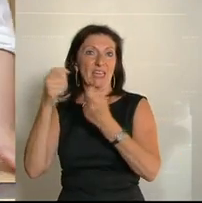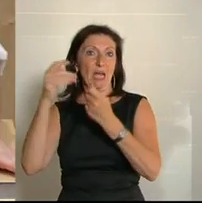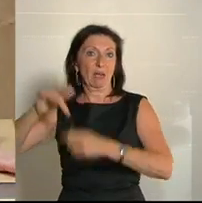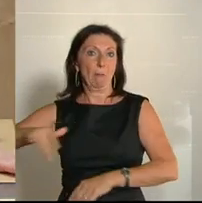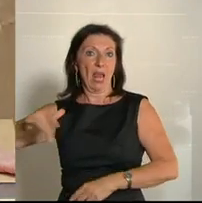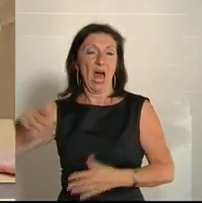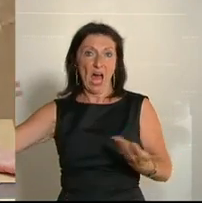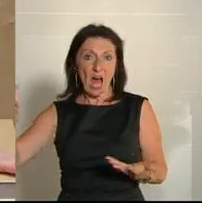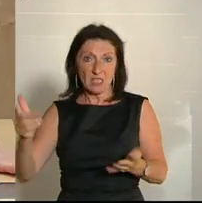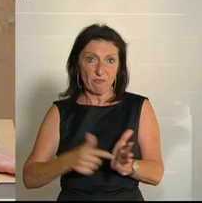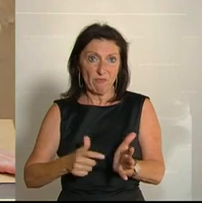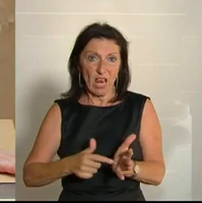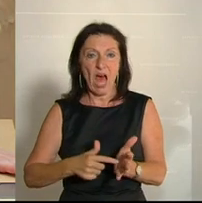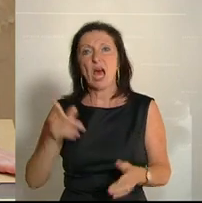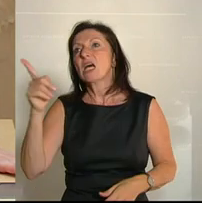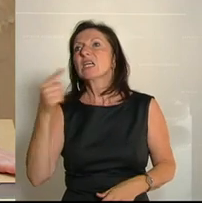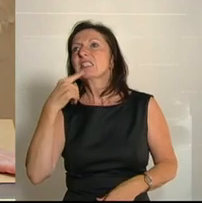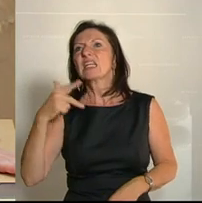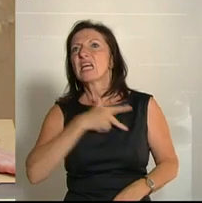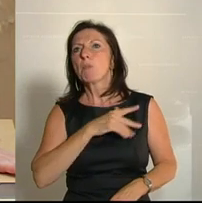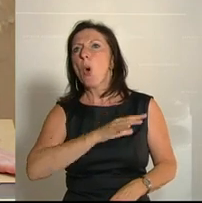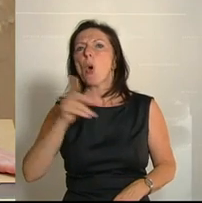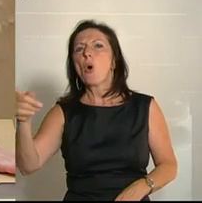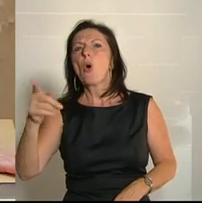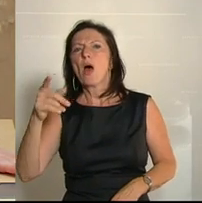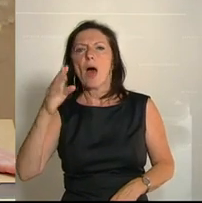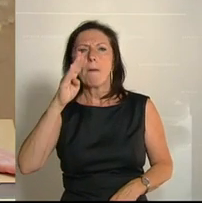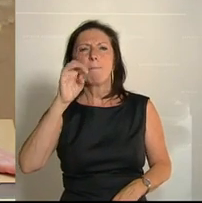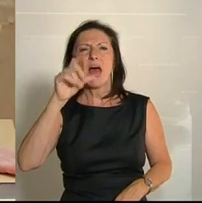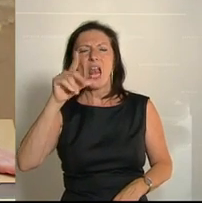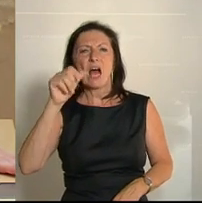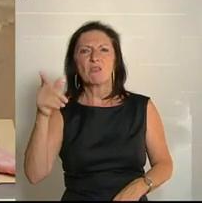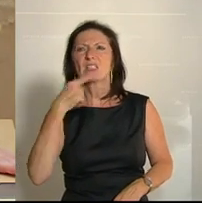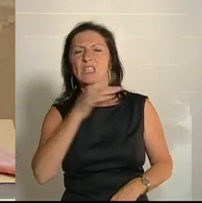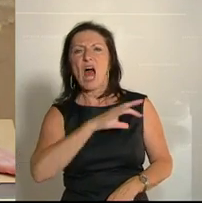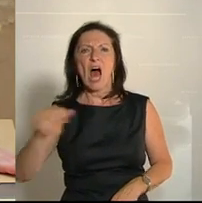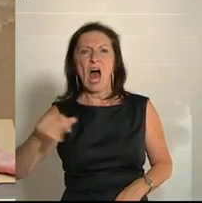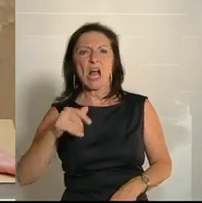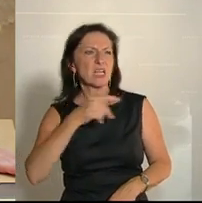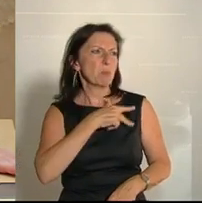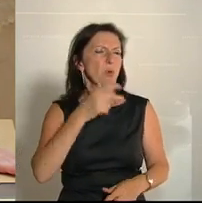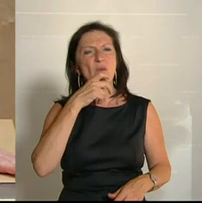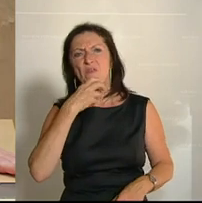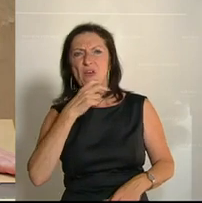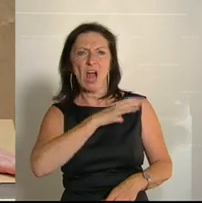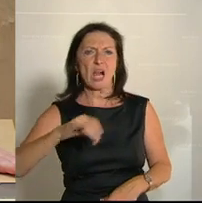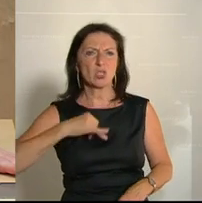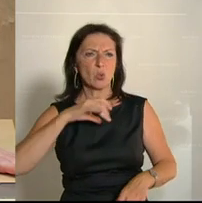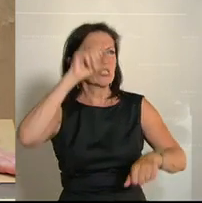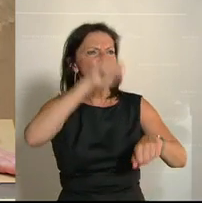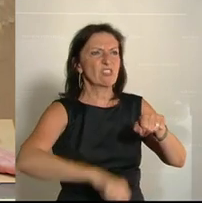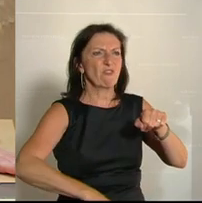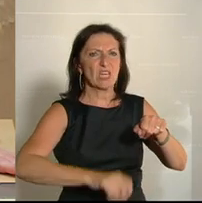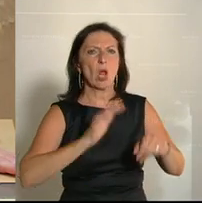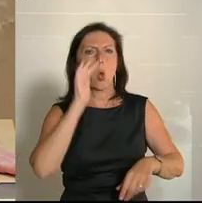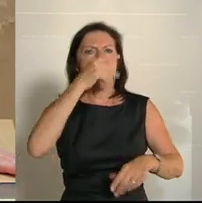Plackholm hat vorher gesagt, die SPÖ will alle jungen Menschen in die überbetriebliche Lehrwerkstätte zwingen oder so was. Ist schon